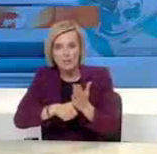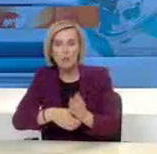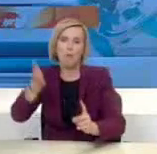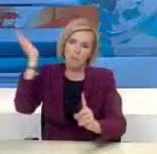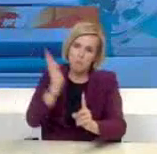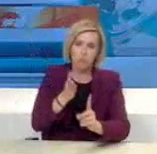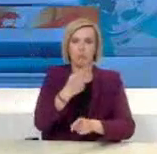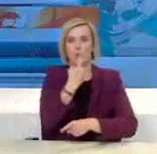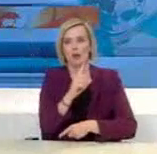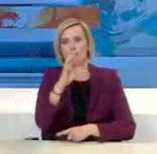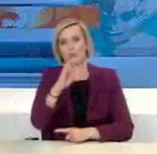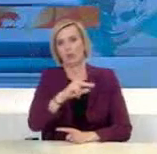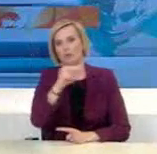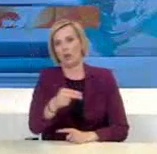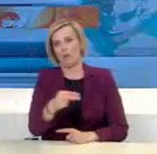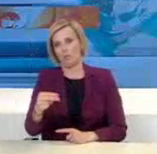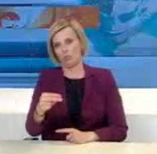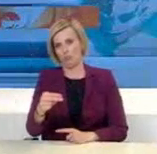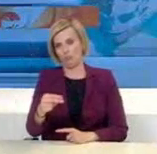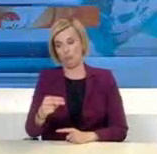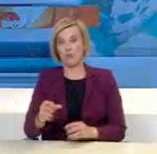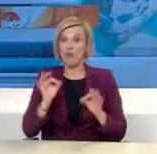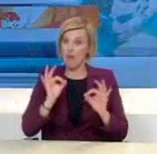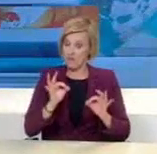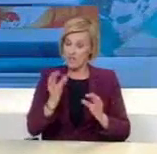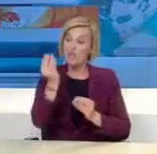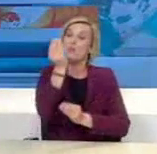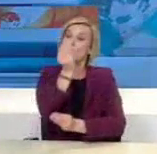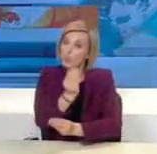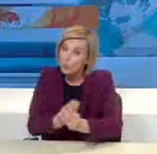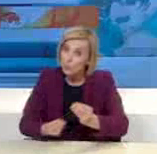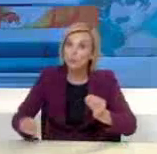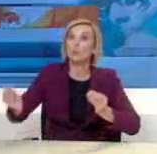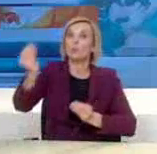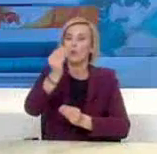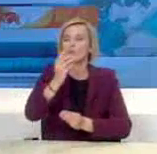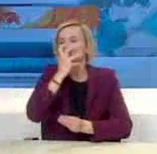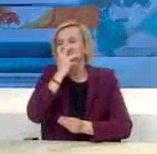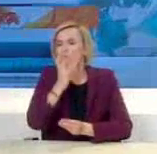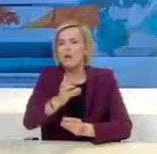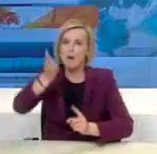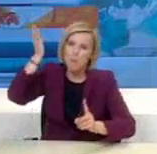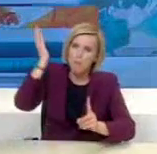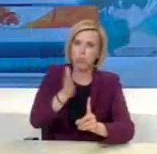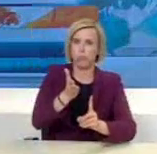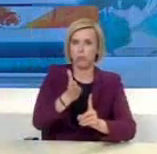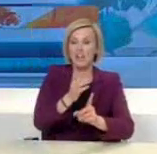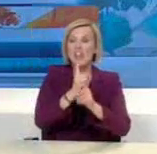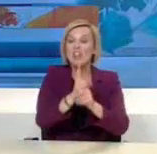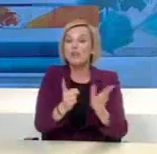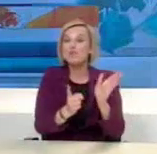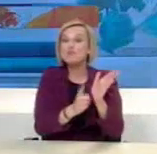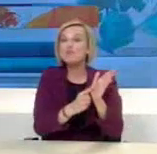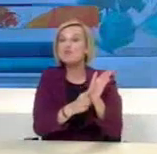επεντιμήσω ότι υπάρχουν και οι σοβαρές ποινικές χειρώσεις που προβλέπονται από ειδικότερες διατάξεις και εφαρμόζεται στις